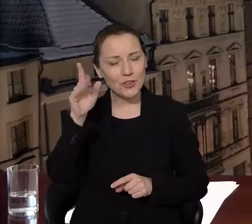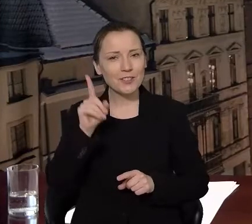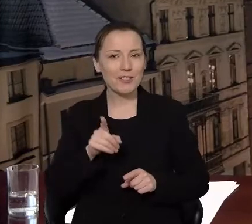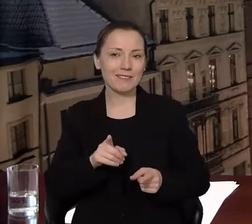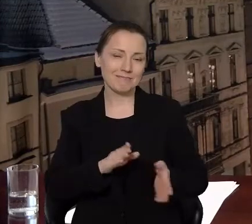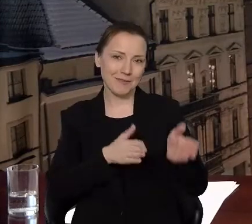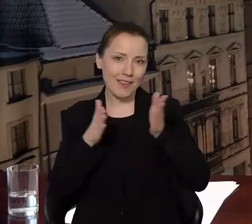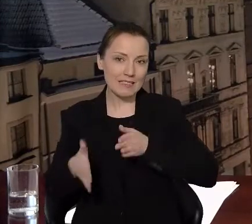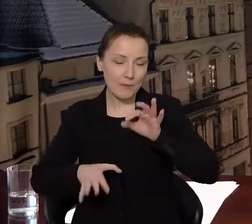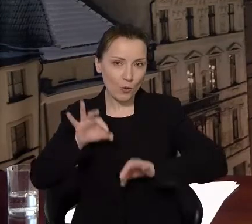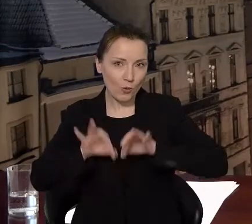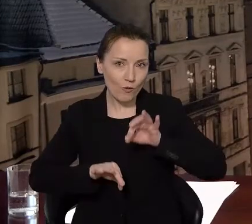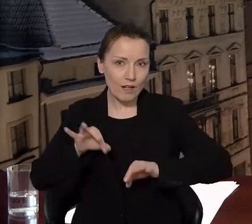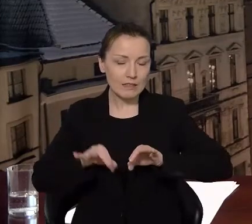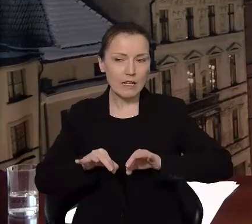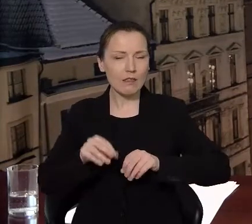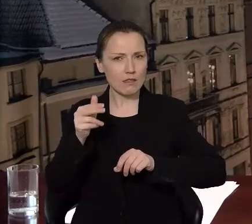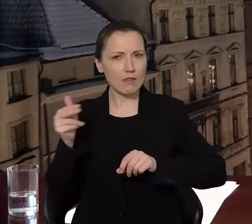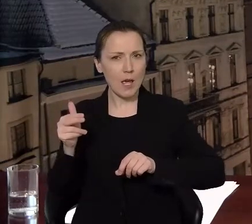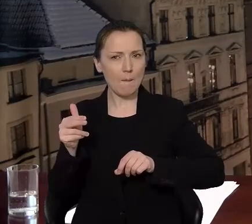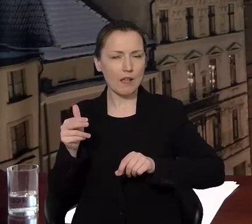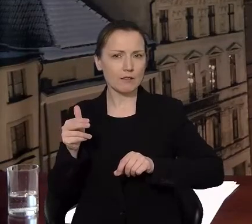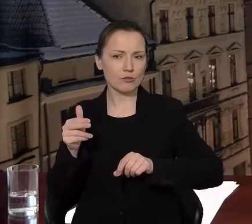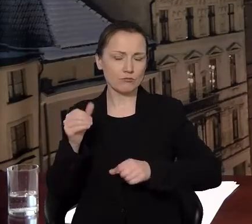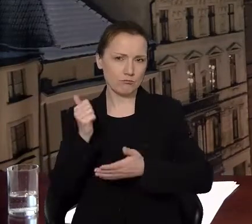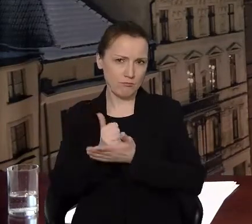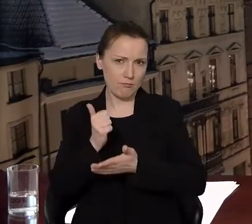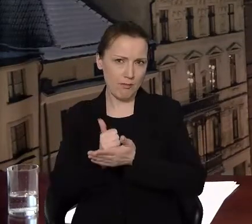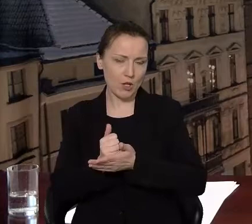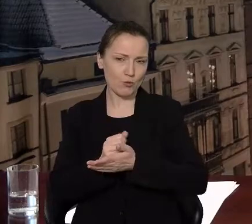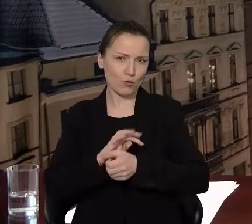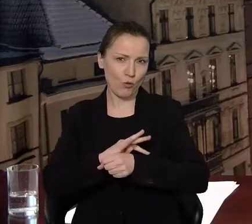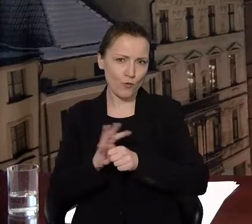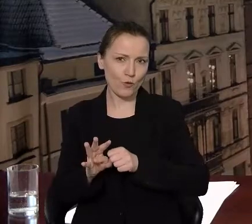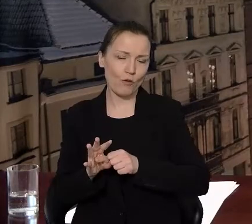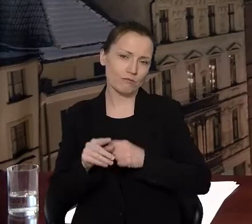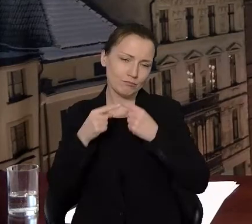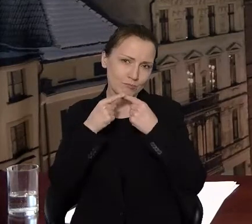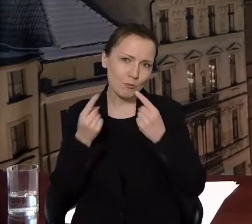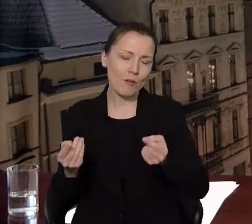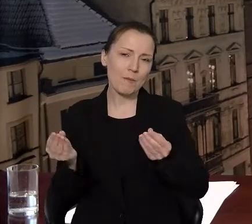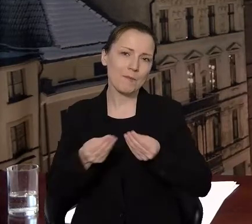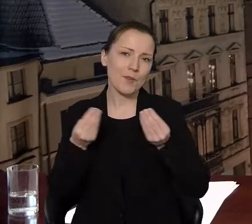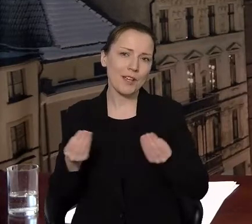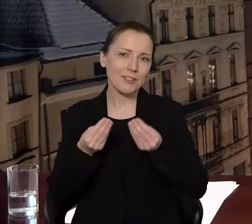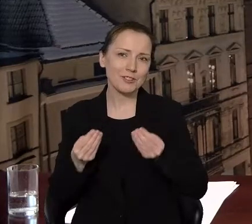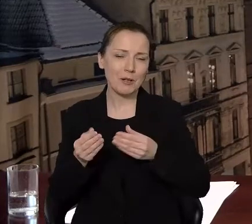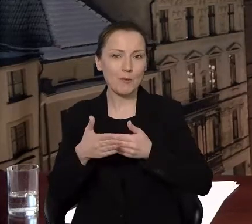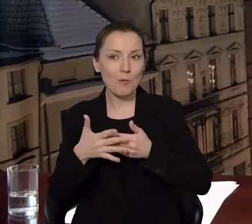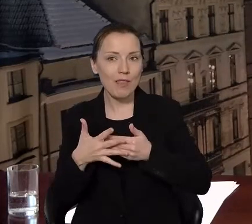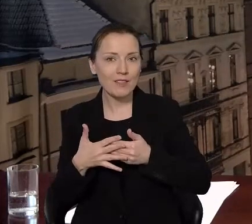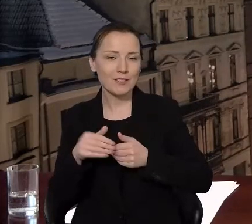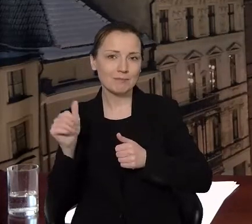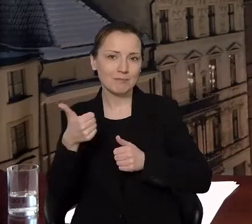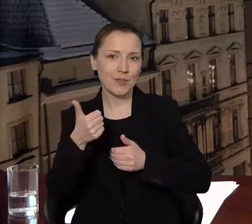konferencji będziemy do tego tematu mogli wrócić szerzej, czy przy konferencji bliżej terminu 1 lutego,